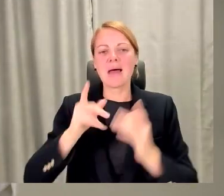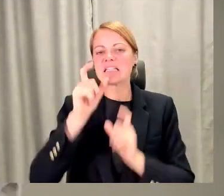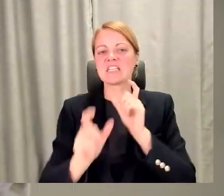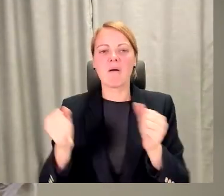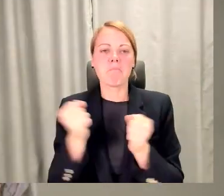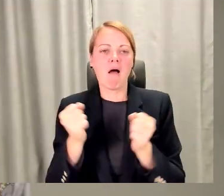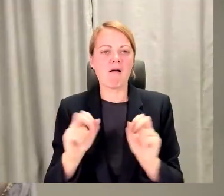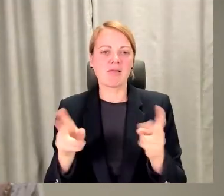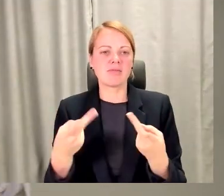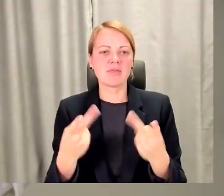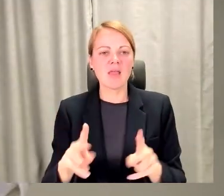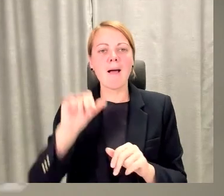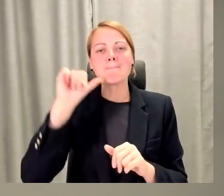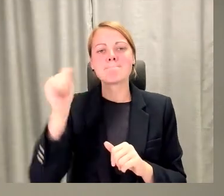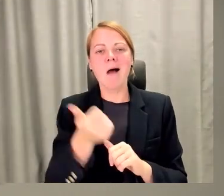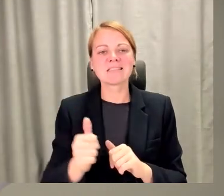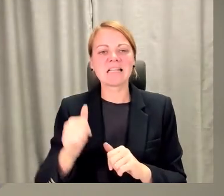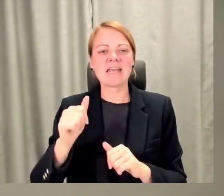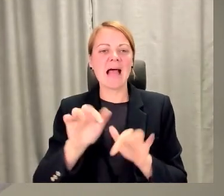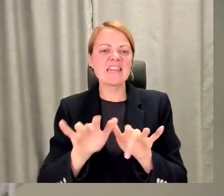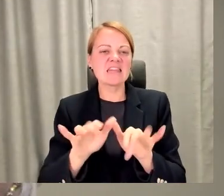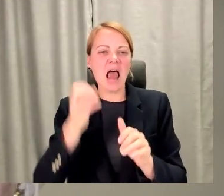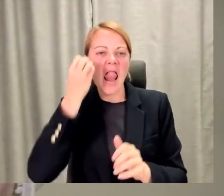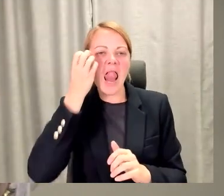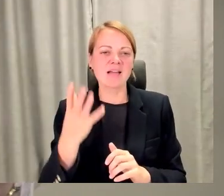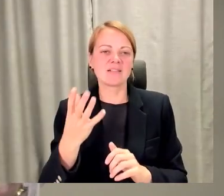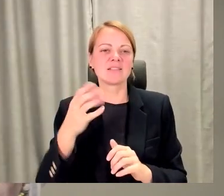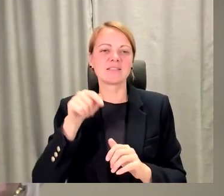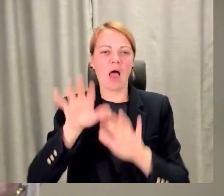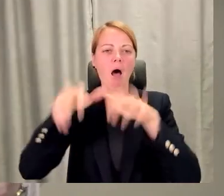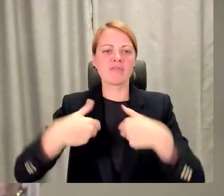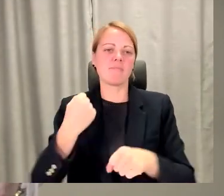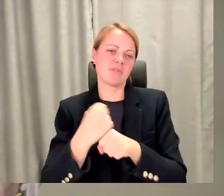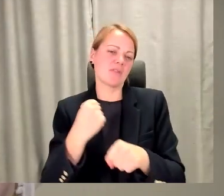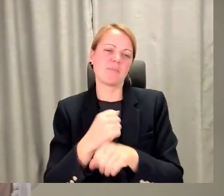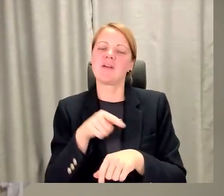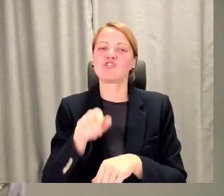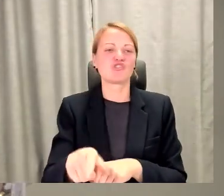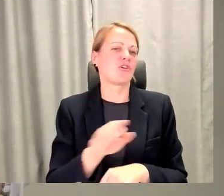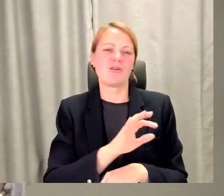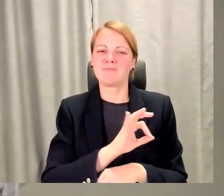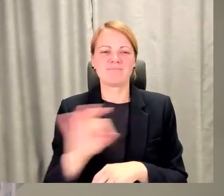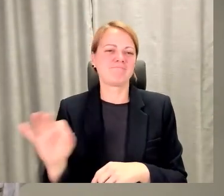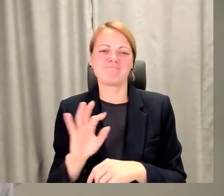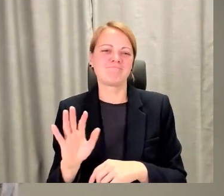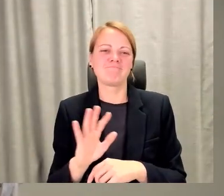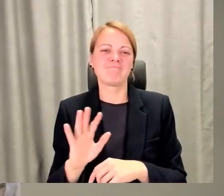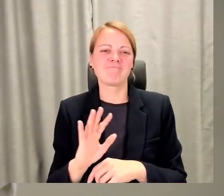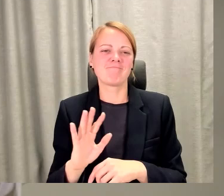mākslīgais intelekts atņēms darbu. Šis tiešām nav tas moments,